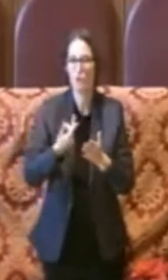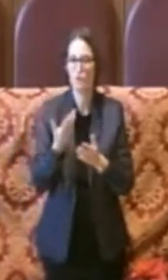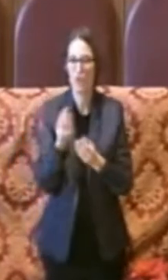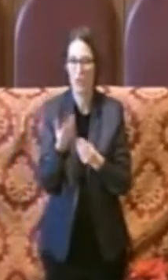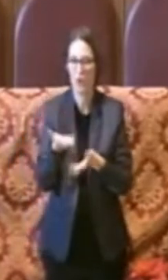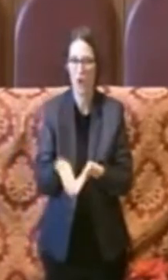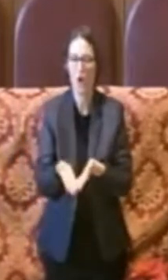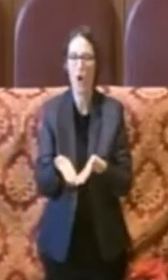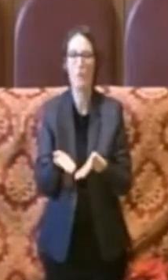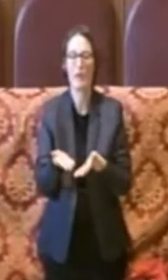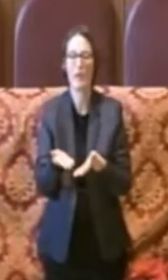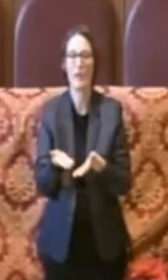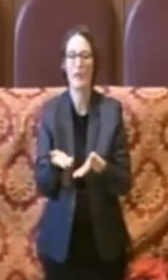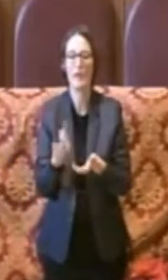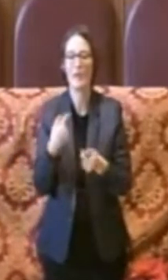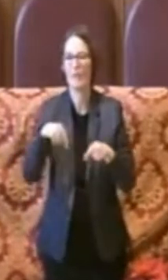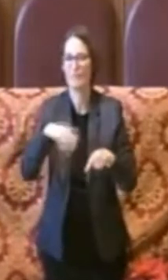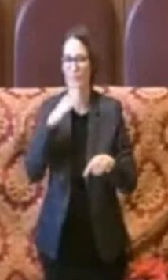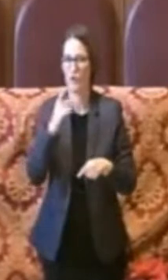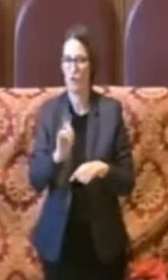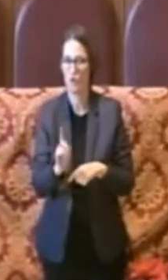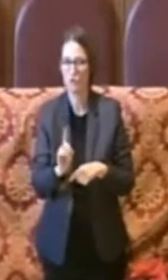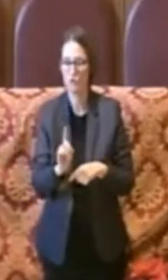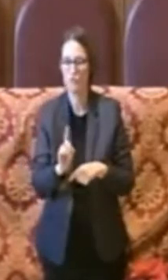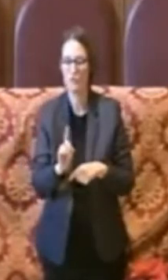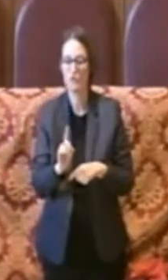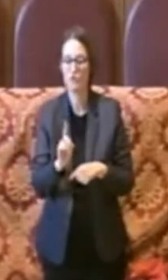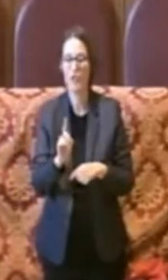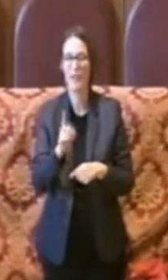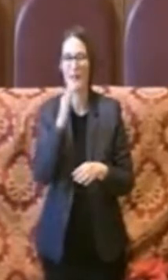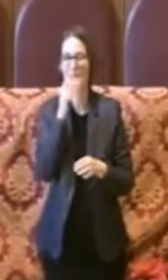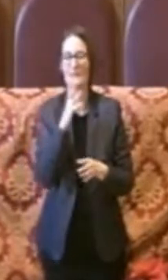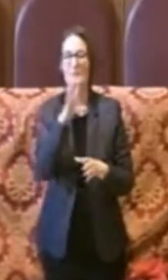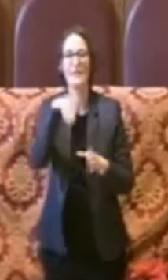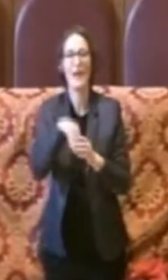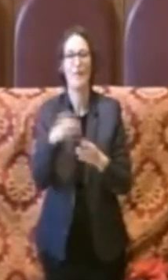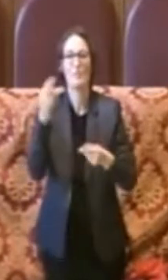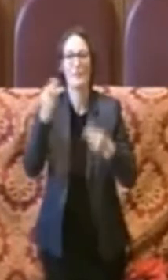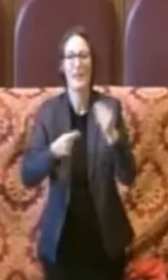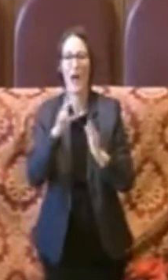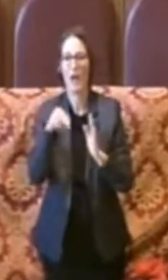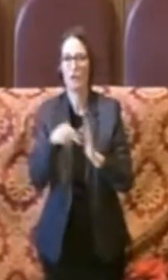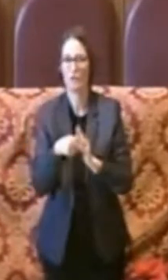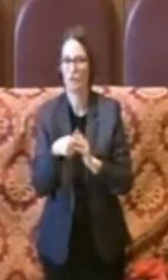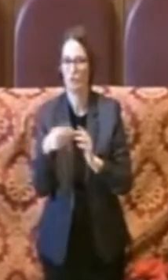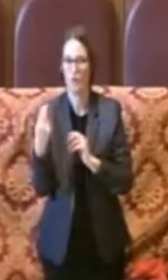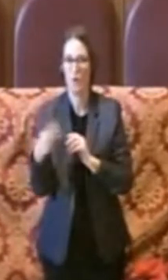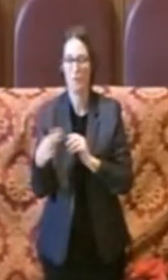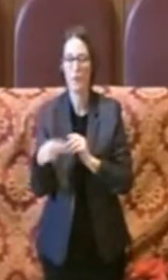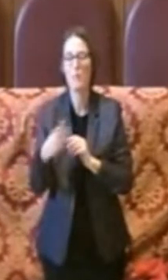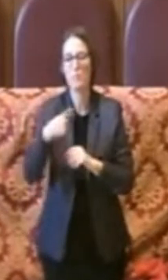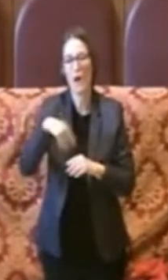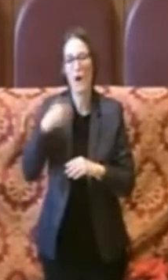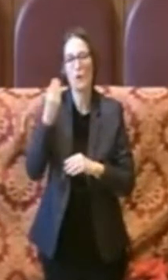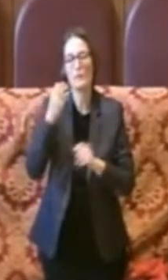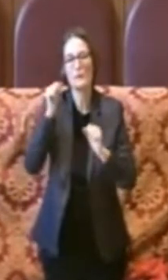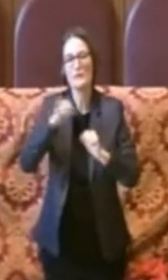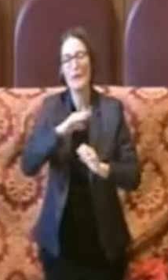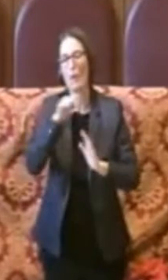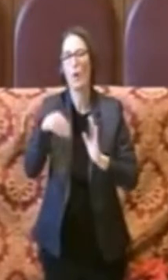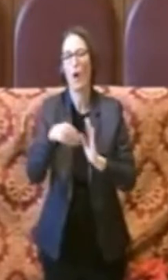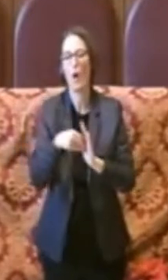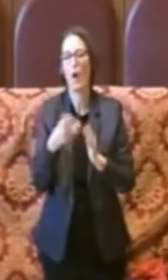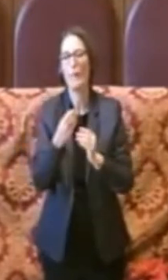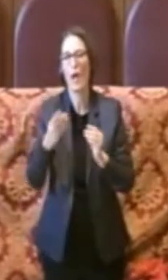sufficiente per poterla inserire direttamente in bilancio riteniamo comunque di doverla inserire nell'elenco delle opere che pur non finanziate